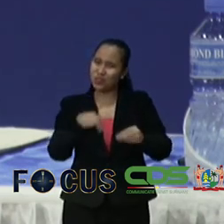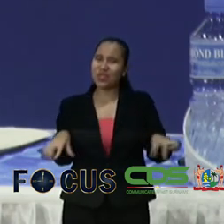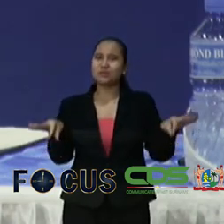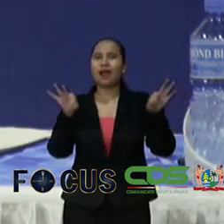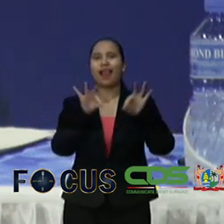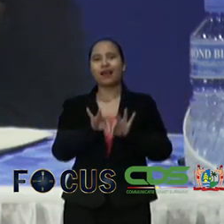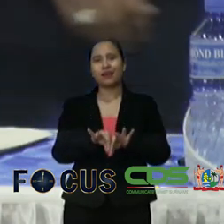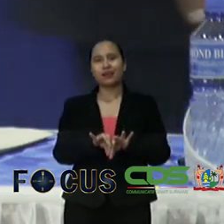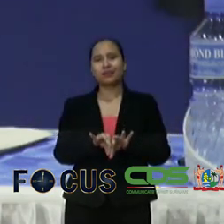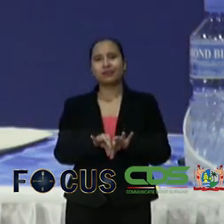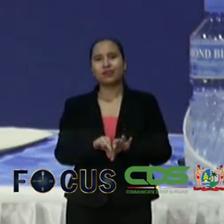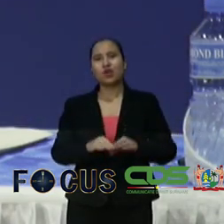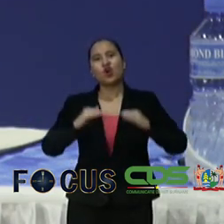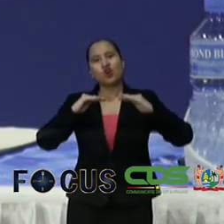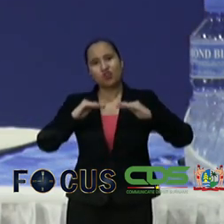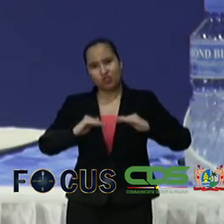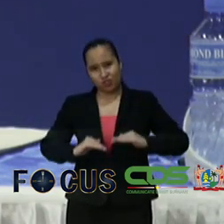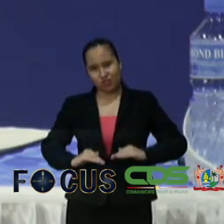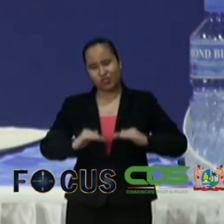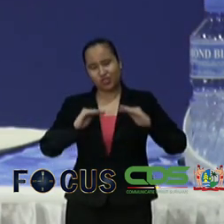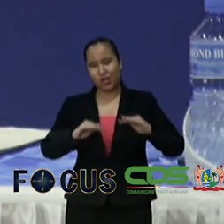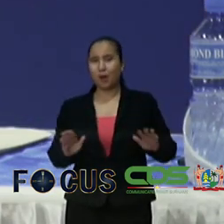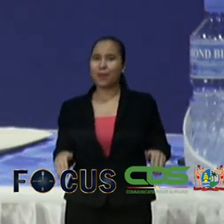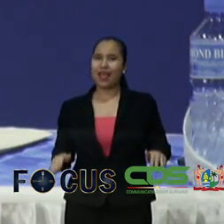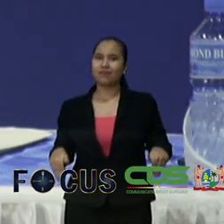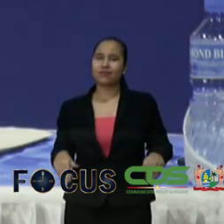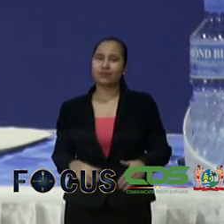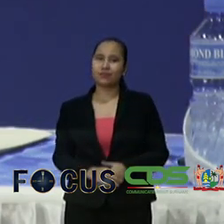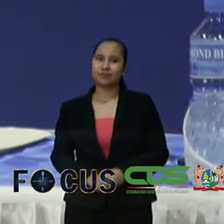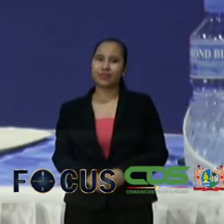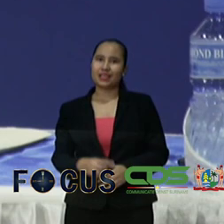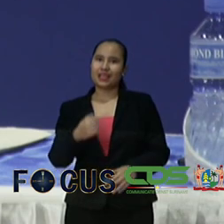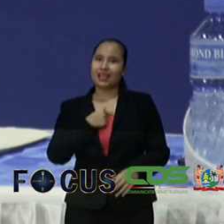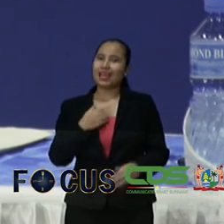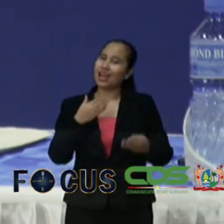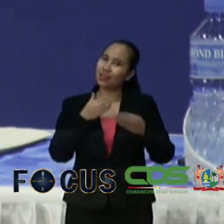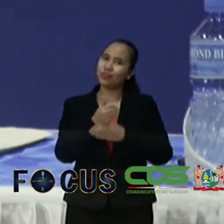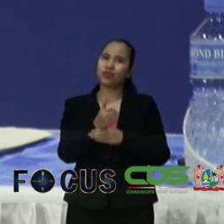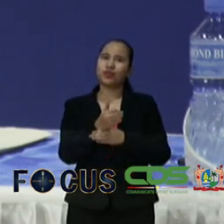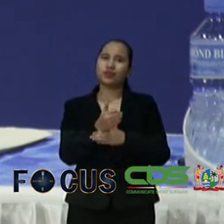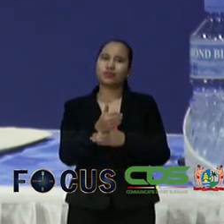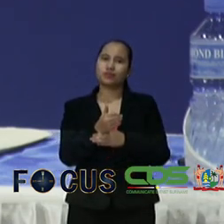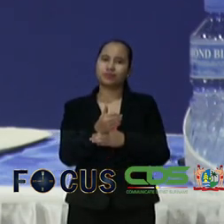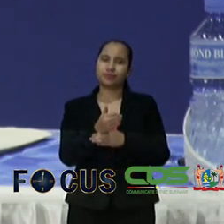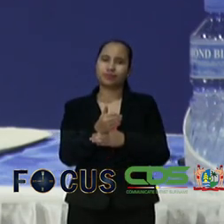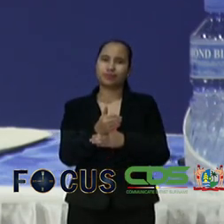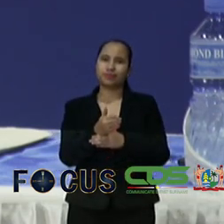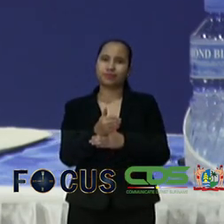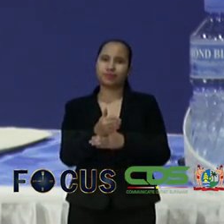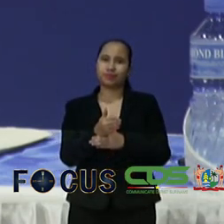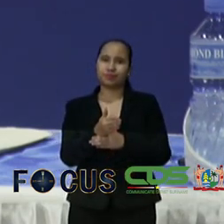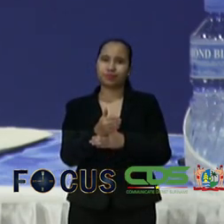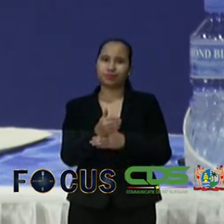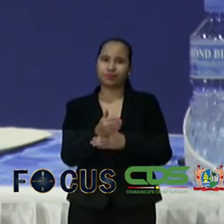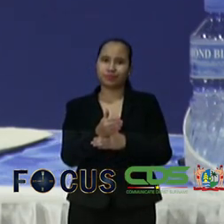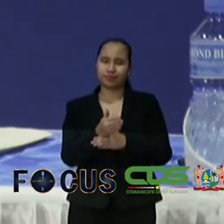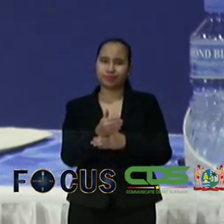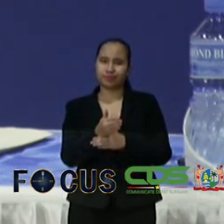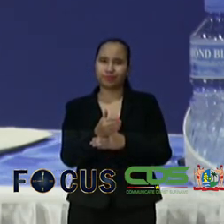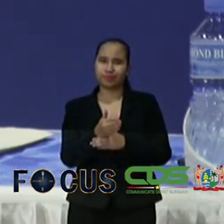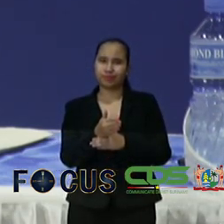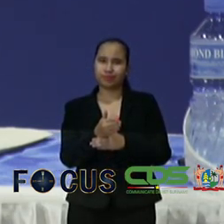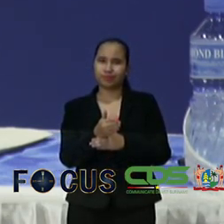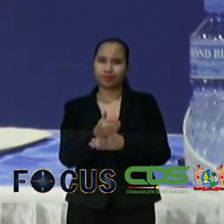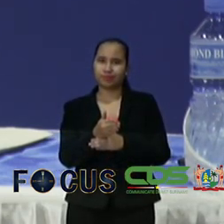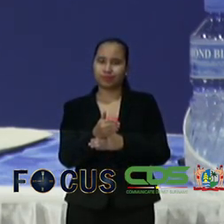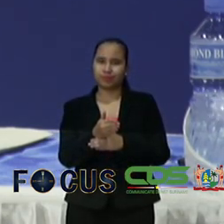is dat we de rust bewaren. Ik neem in één adem mee wat zeker ook binnen de gemeenschap speelt. En dat is